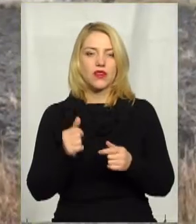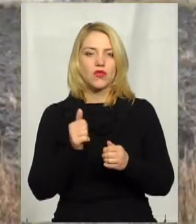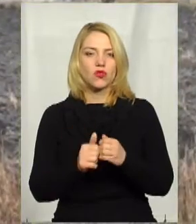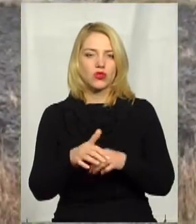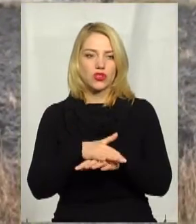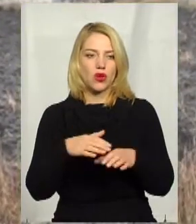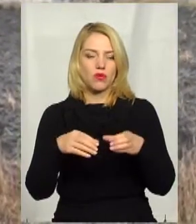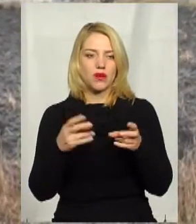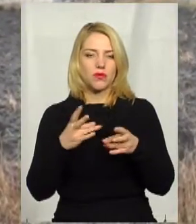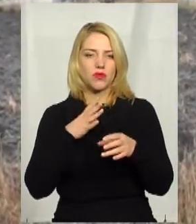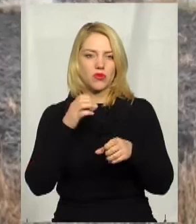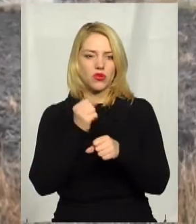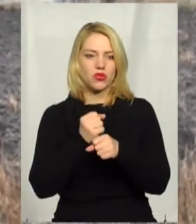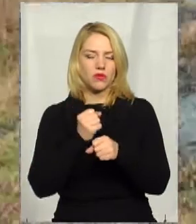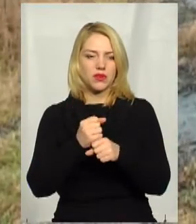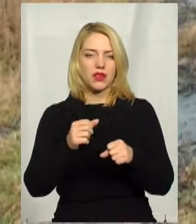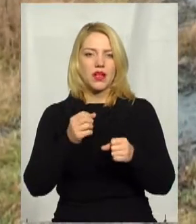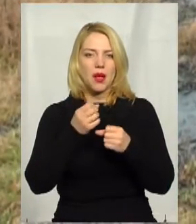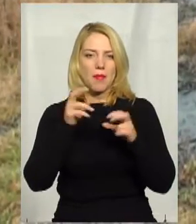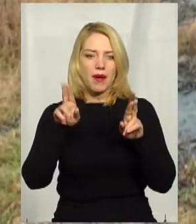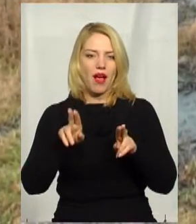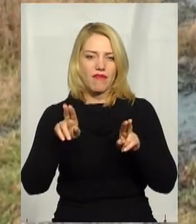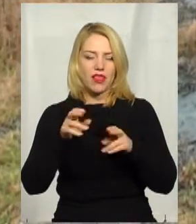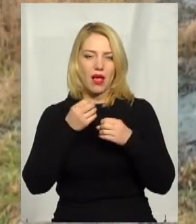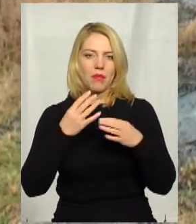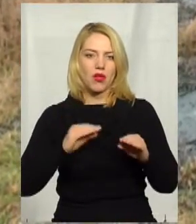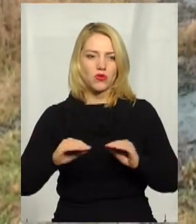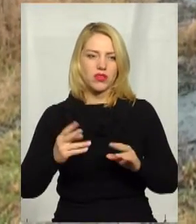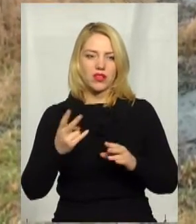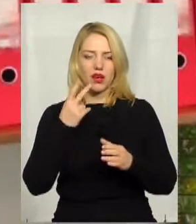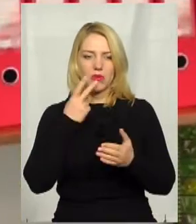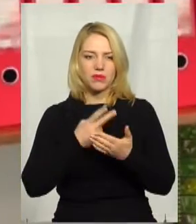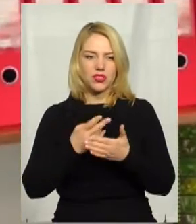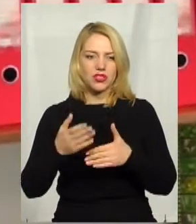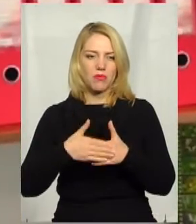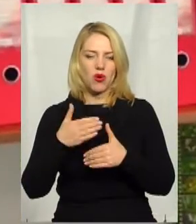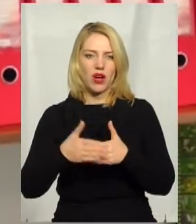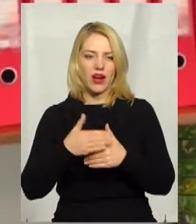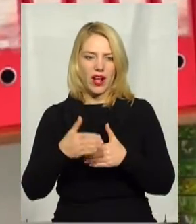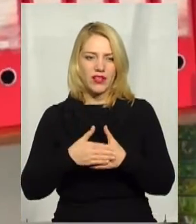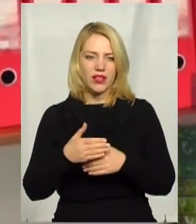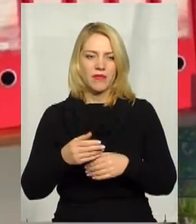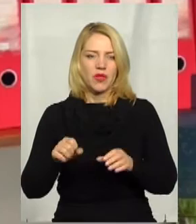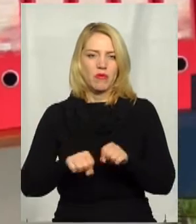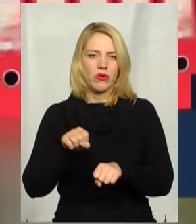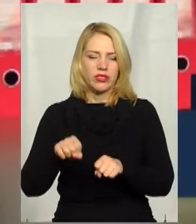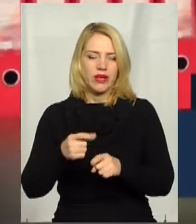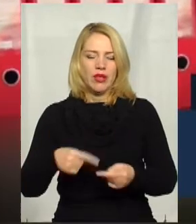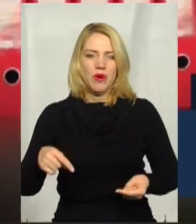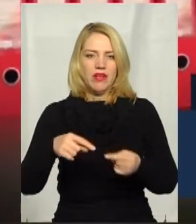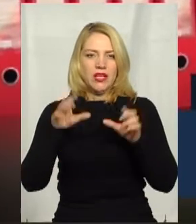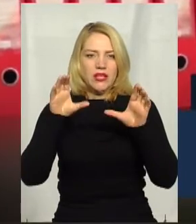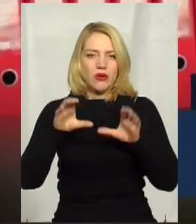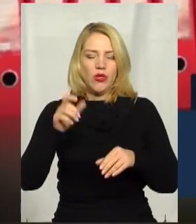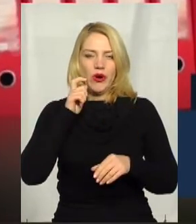громаді мають бути розроблені правила благоустрою, у яких передбачається покарання порушників. Відповідності до 152 статті Кодексу України про